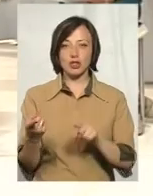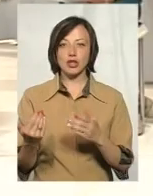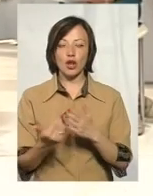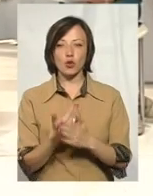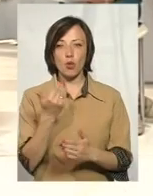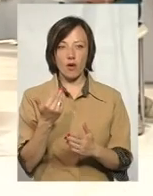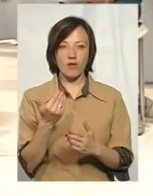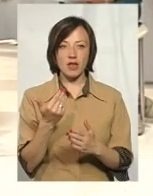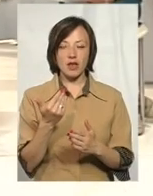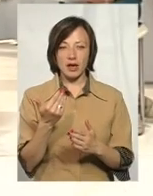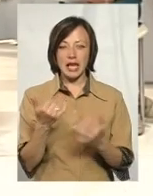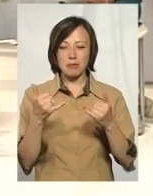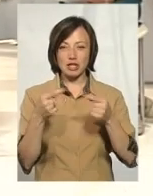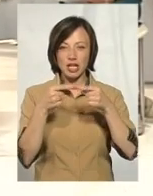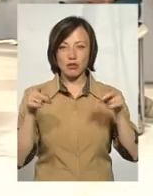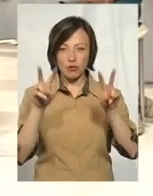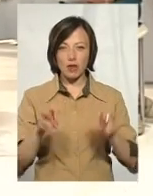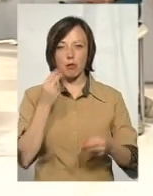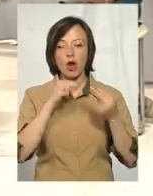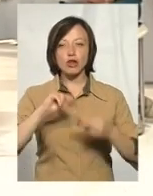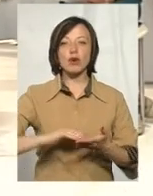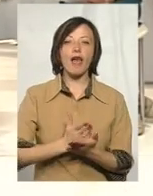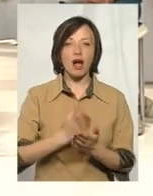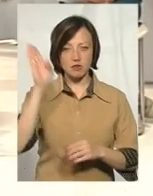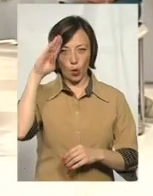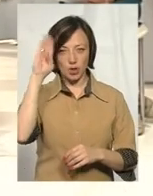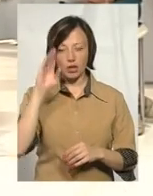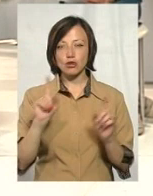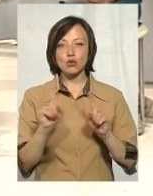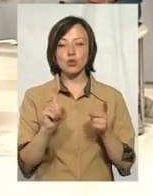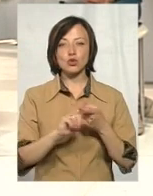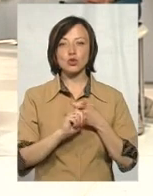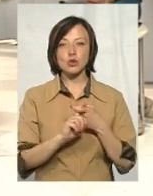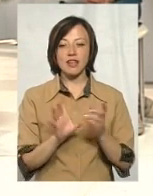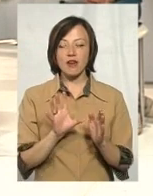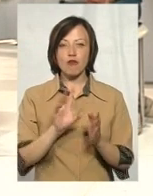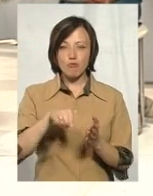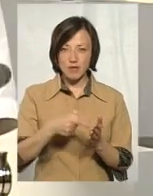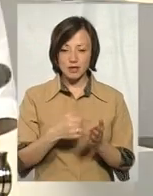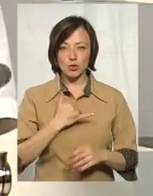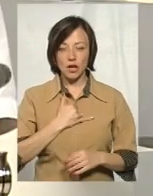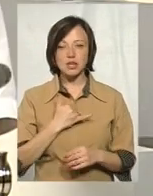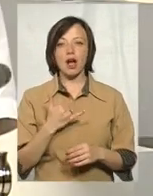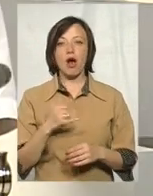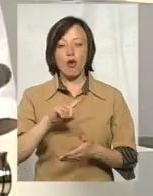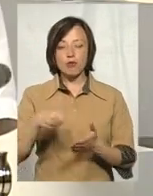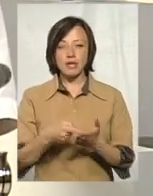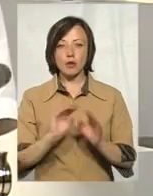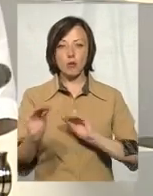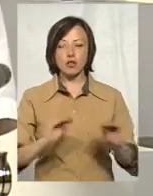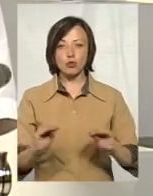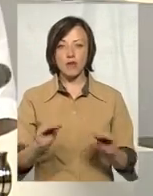коагулянти, які значно покращують якість води. Що стосується в місті, основному, то в місті облаштовано